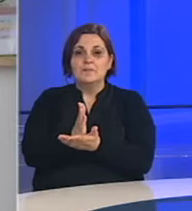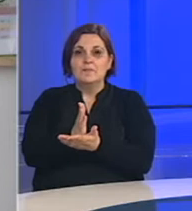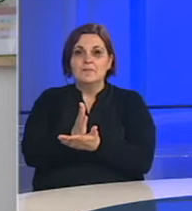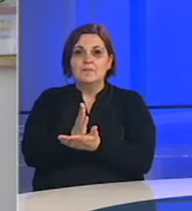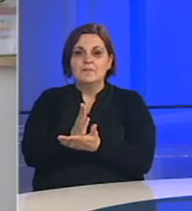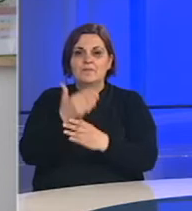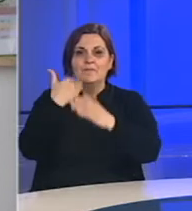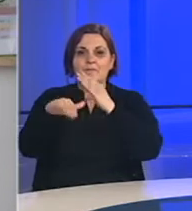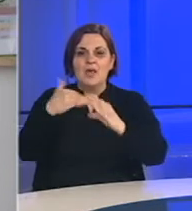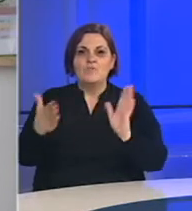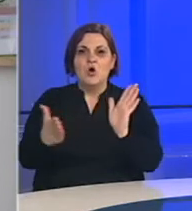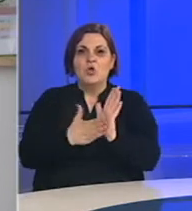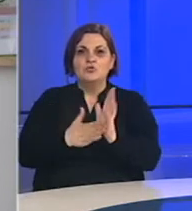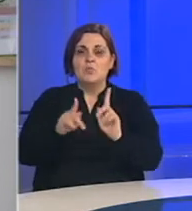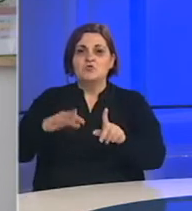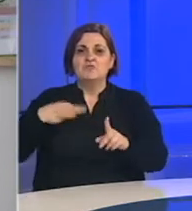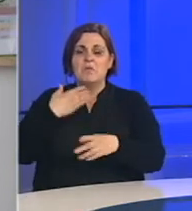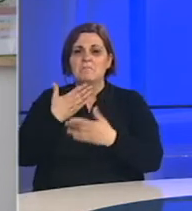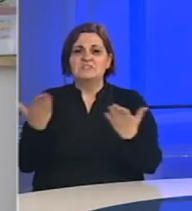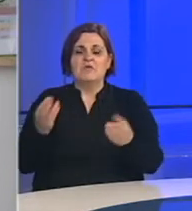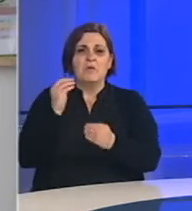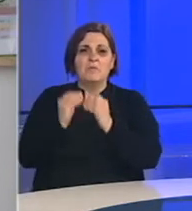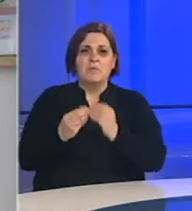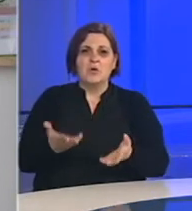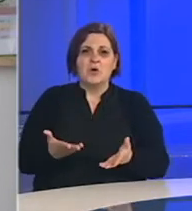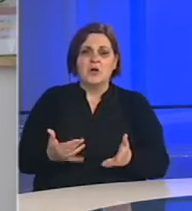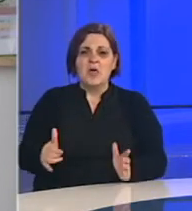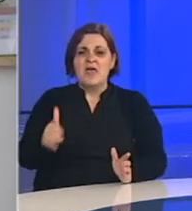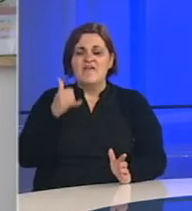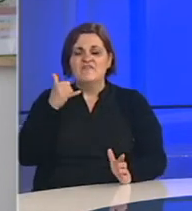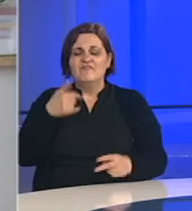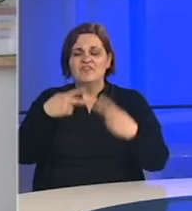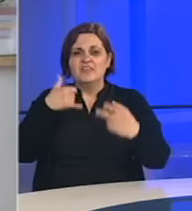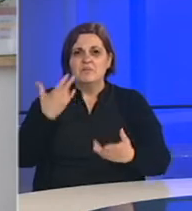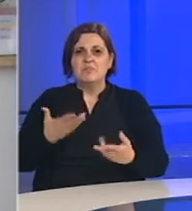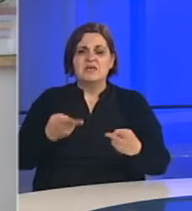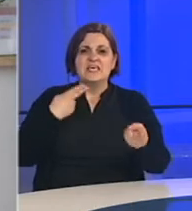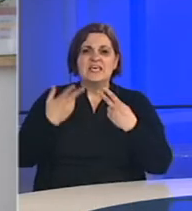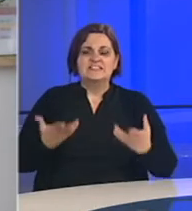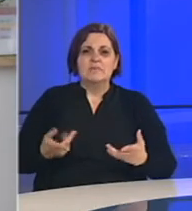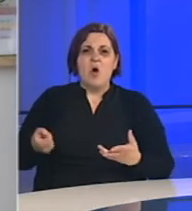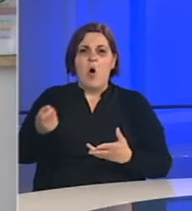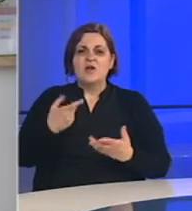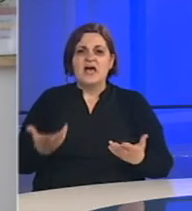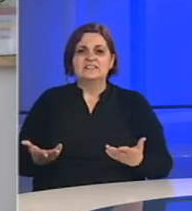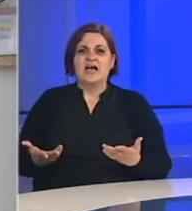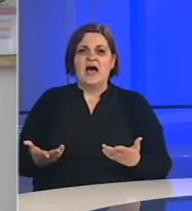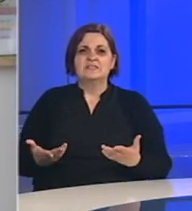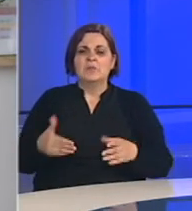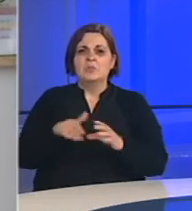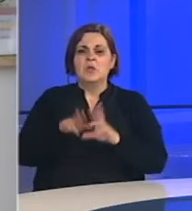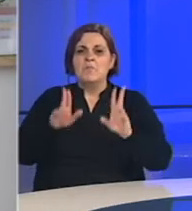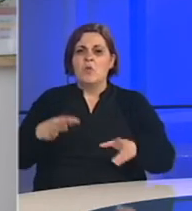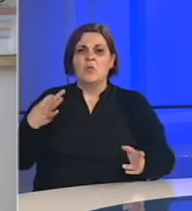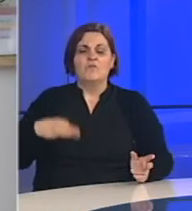mailova i dokumentata sad može funkcionirati bez bilo kakvih problema video pozive bez bilo kakvih problema sastanci, dakle organizacije dakle mene i uposlenika